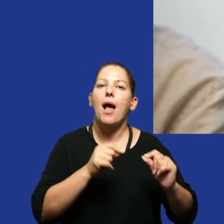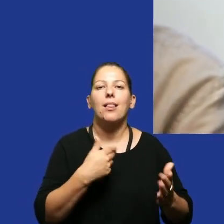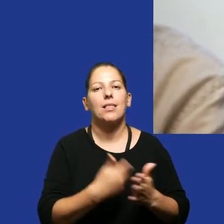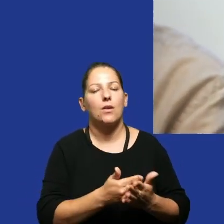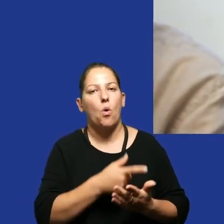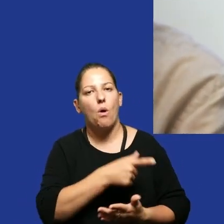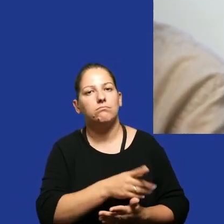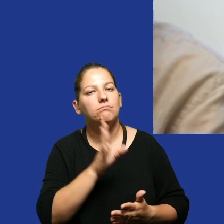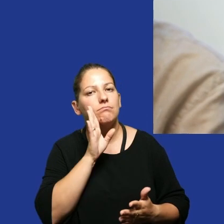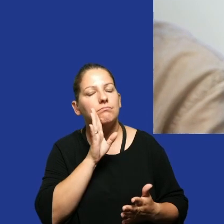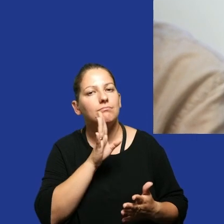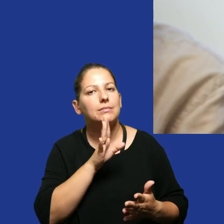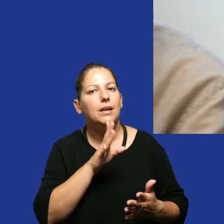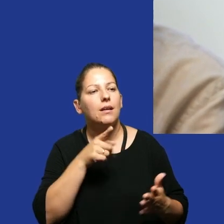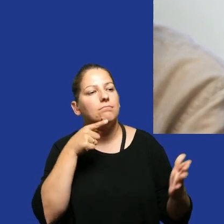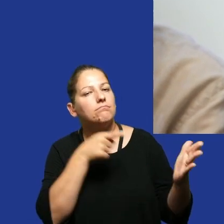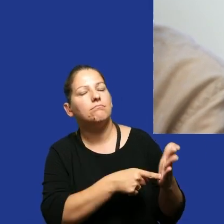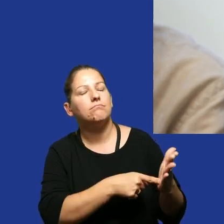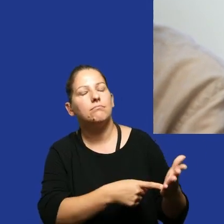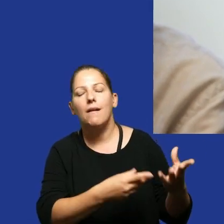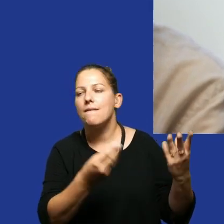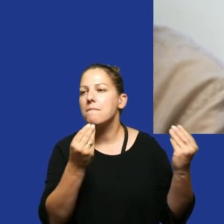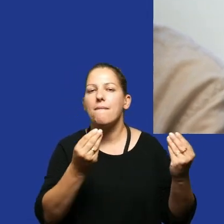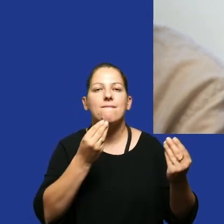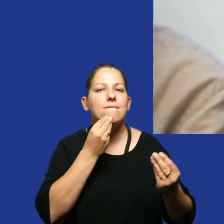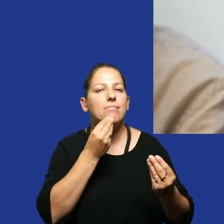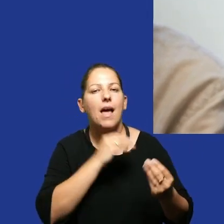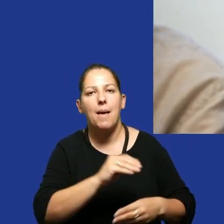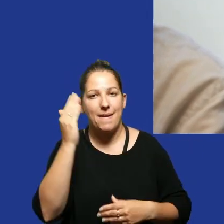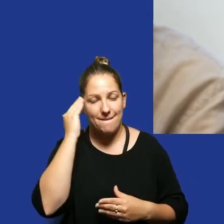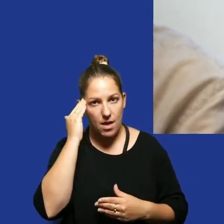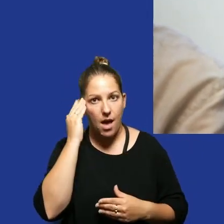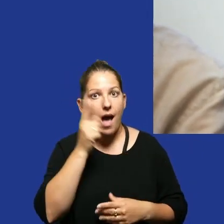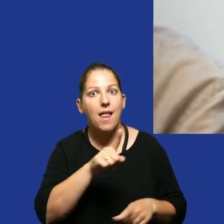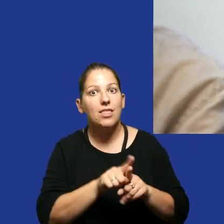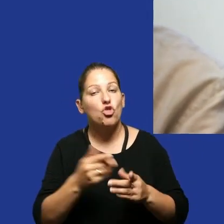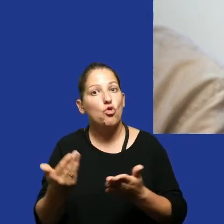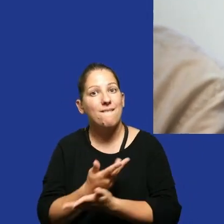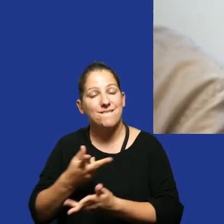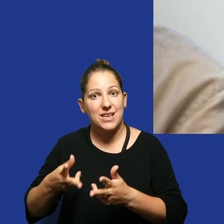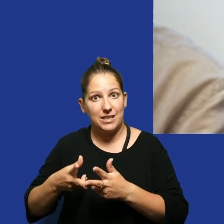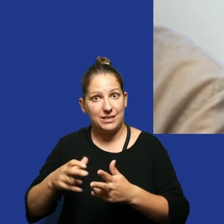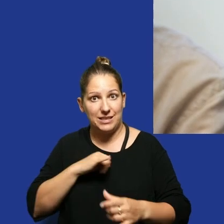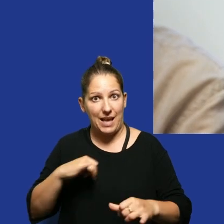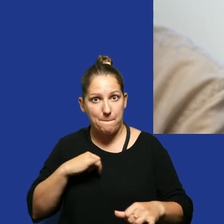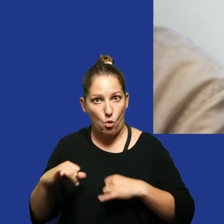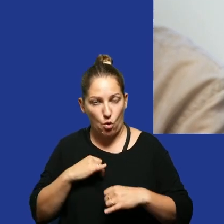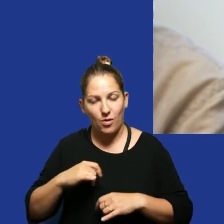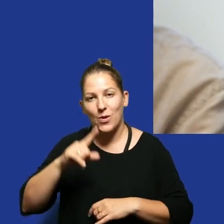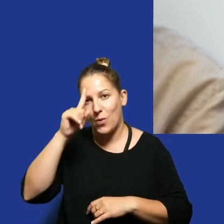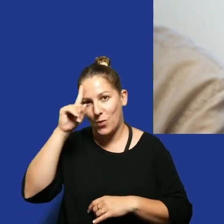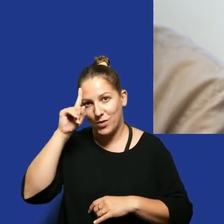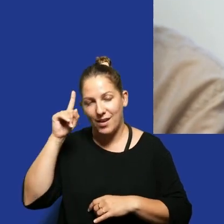tym namaszczony, wskazany palcem bożym i wie lepiej. Ale jest też ten nowy samorząd, ten młody. To są ludzie